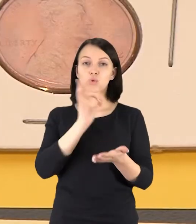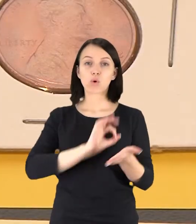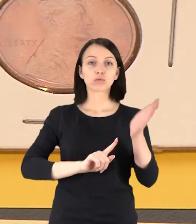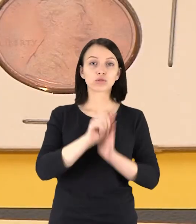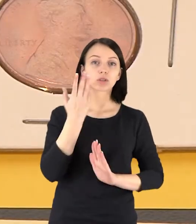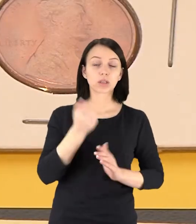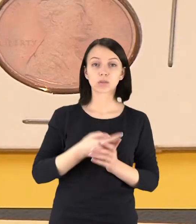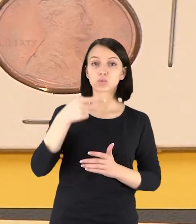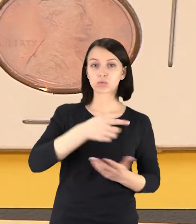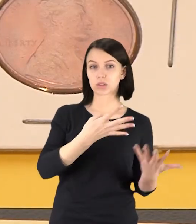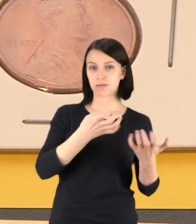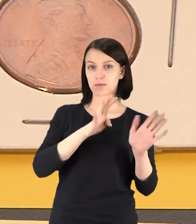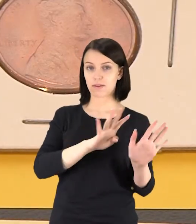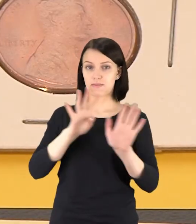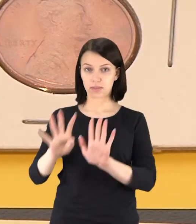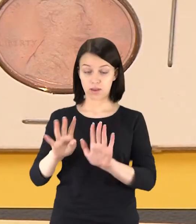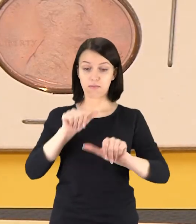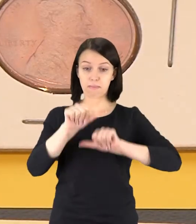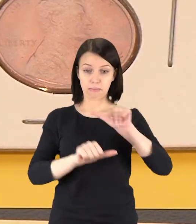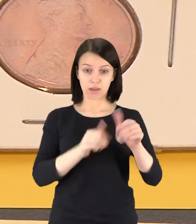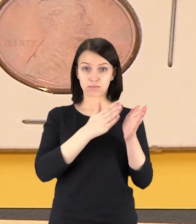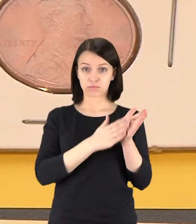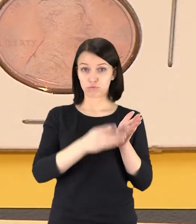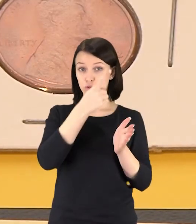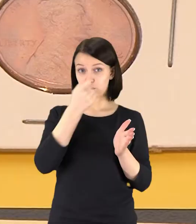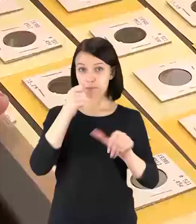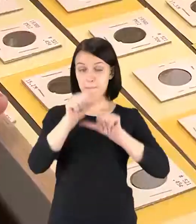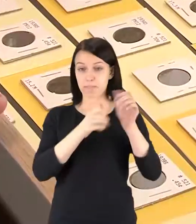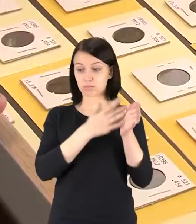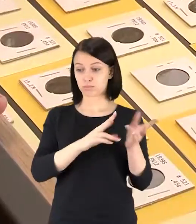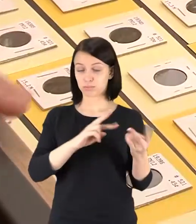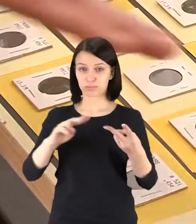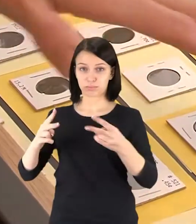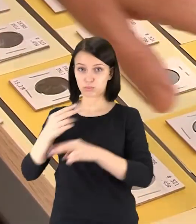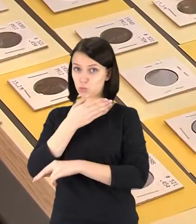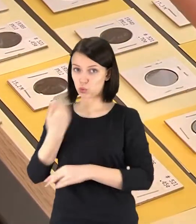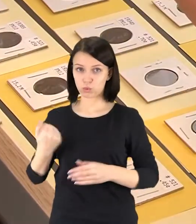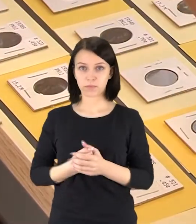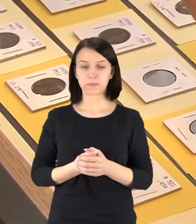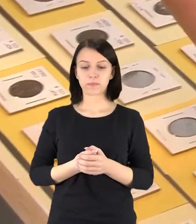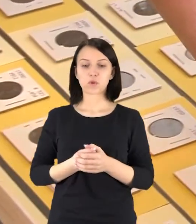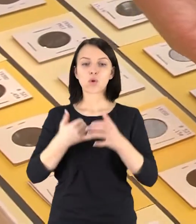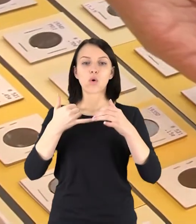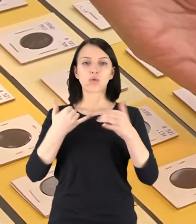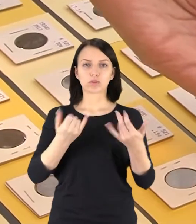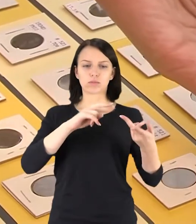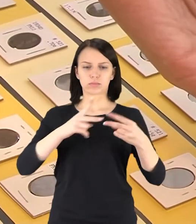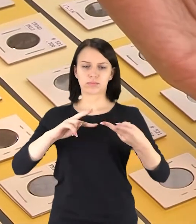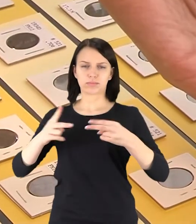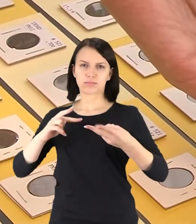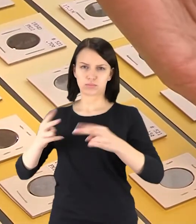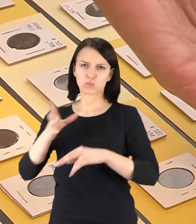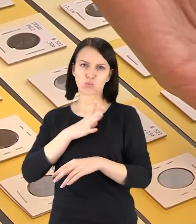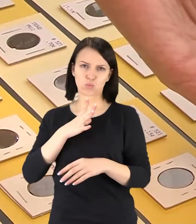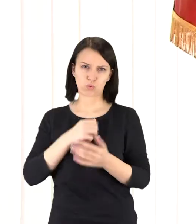naudoti nuo 1909-ųjų ir nuo to laiko jau daugiau kaip šimtmetinė po kito. O štai monetos reversas iki šių dienų